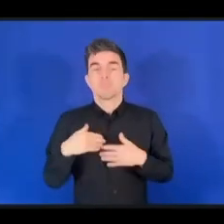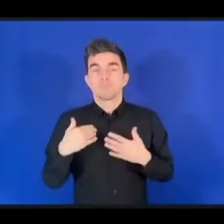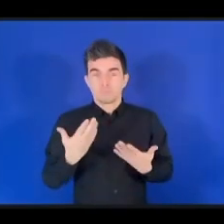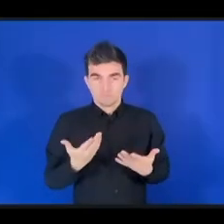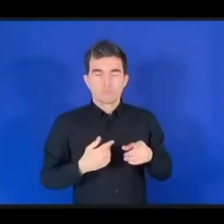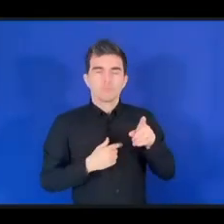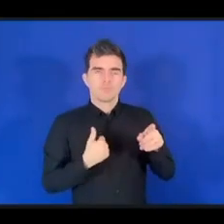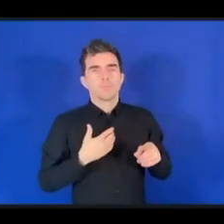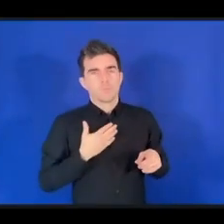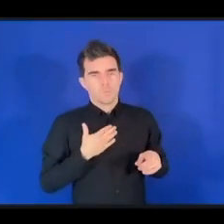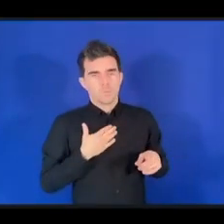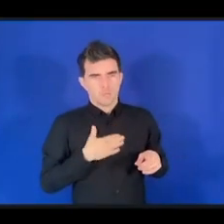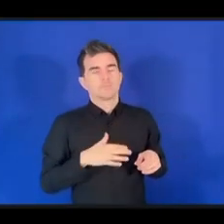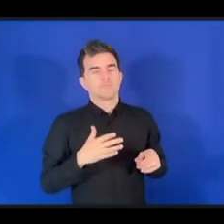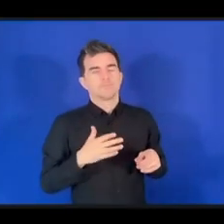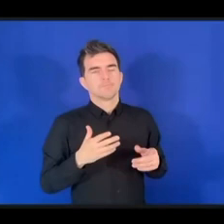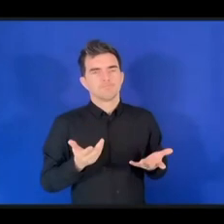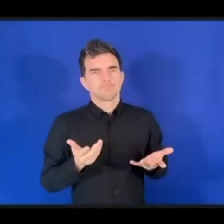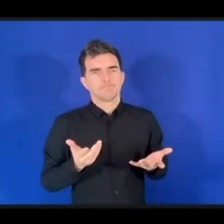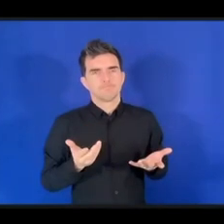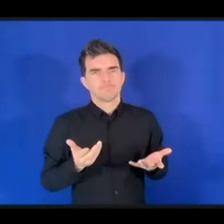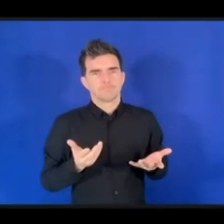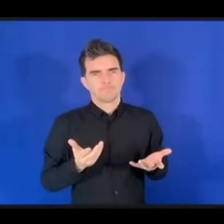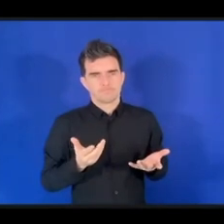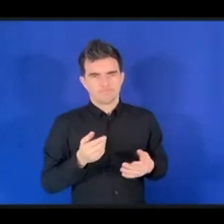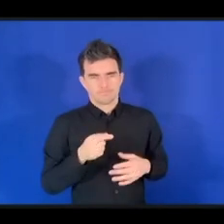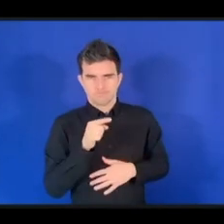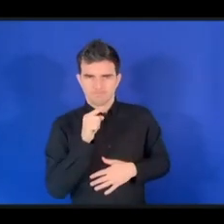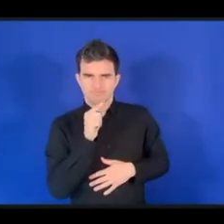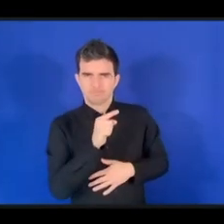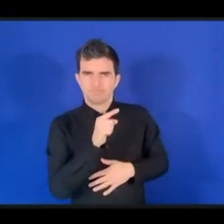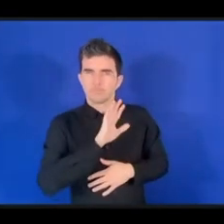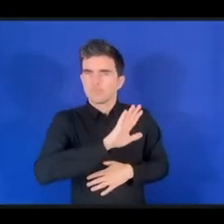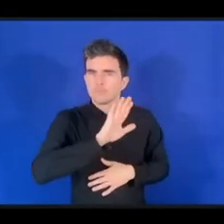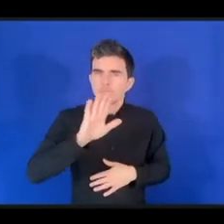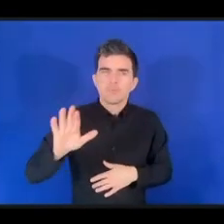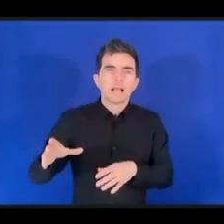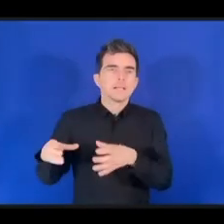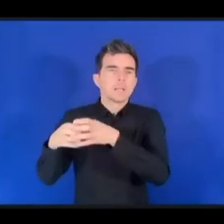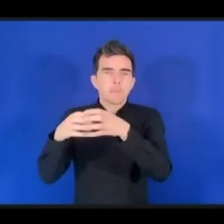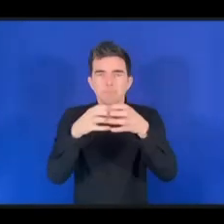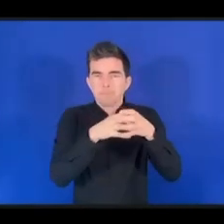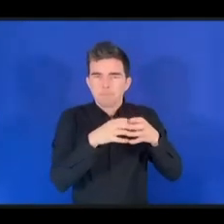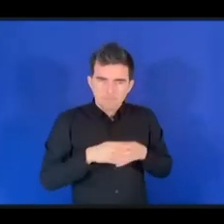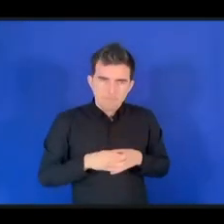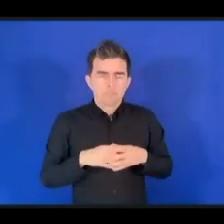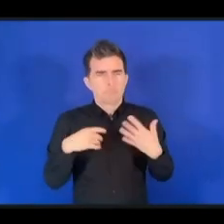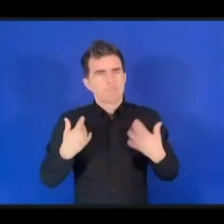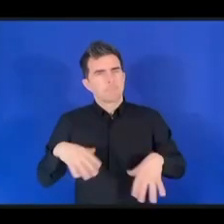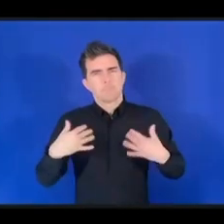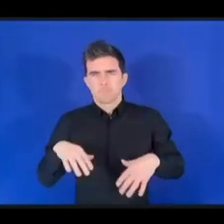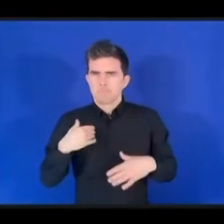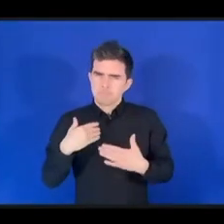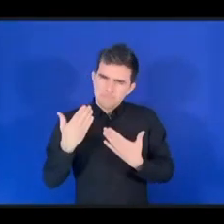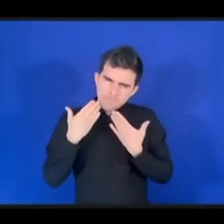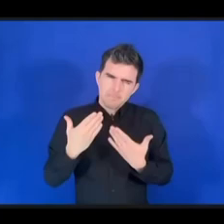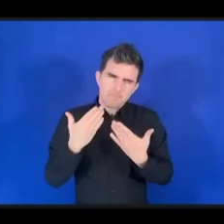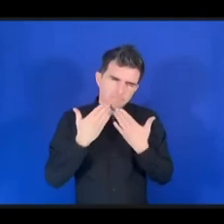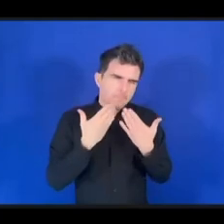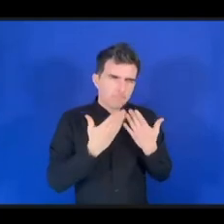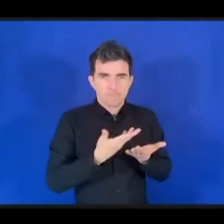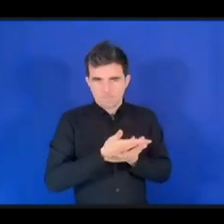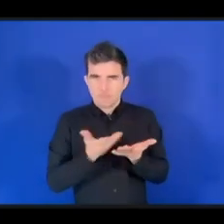И всем членам команды мы очень благодарны за их усилия и благодарим их за великолепную